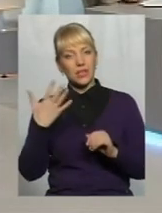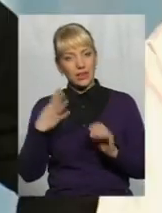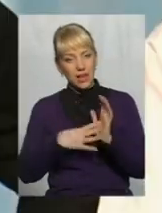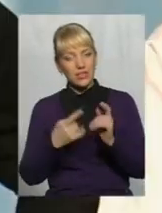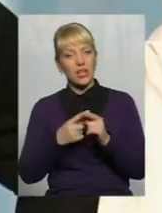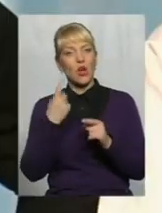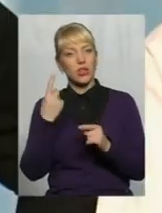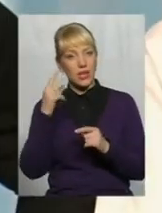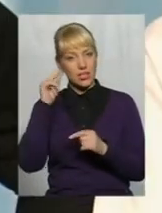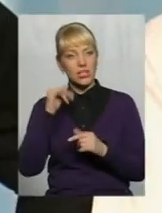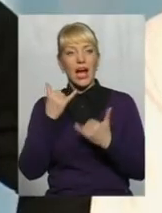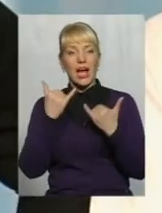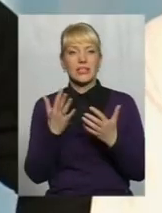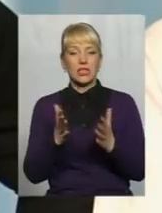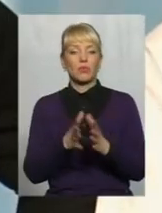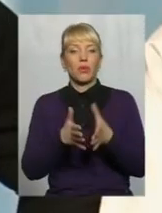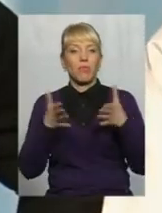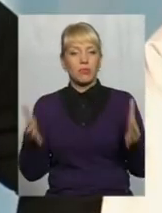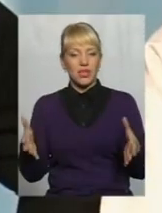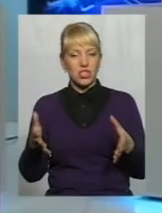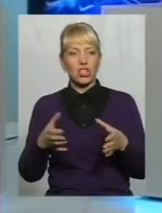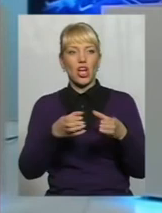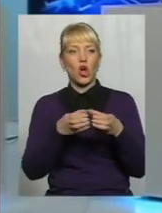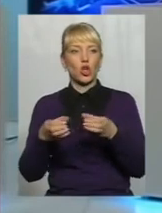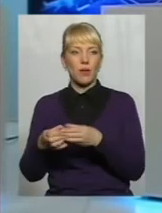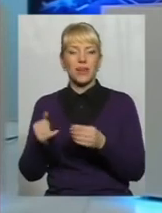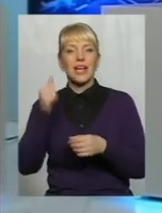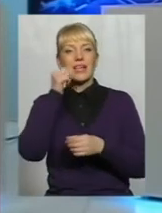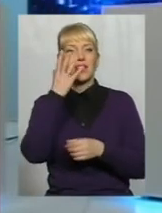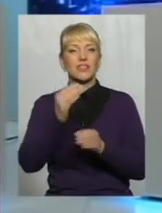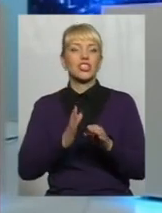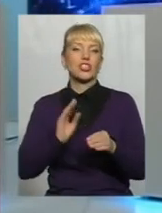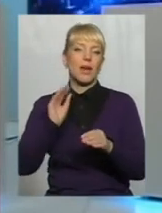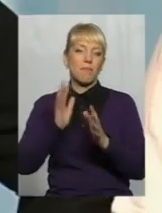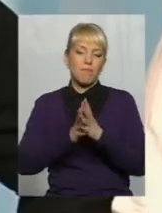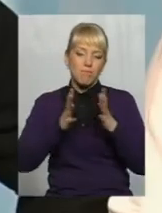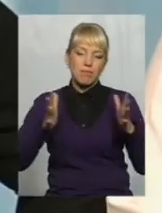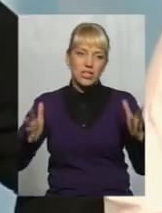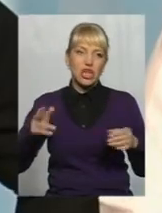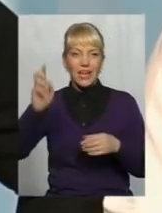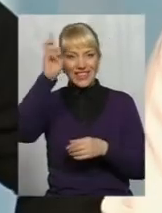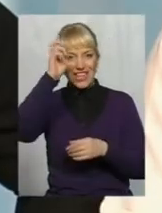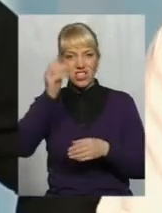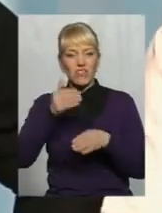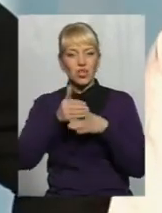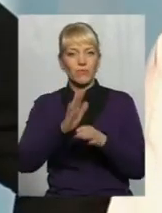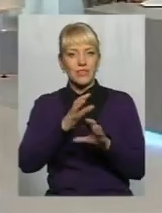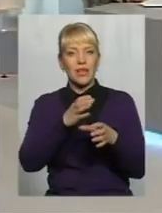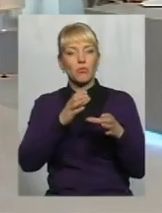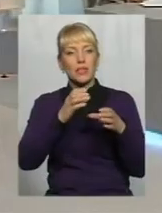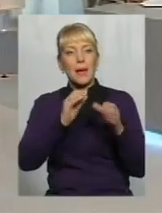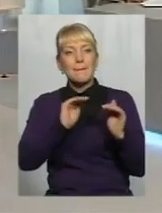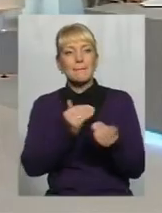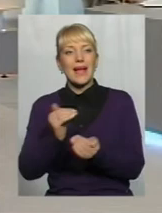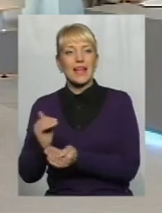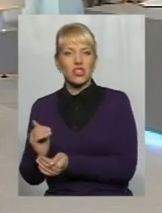а зараз вже більша кількість громад, а завтра буде ще більша, отже вже державна субвенція буде менша. освітла субвенція не